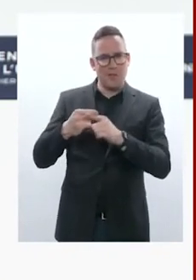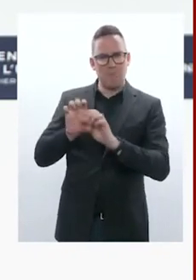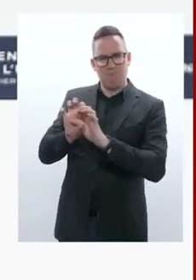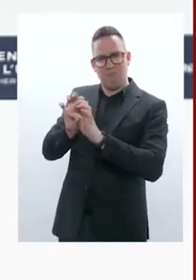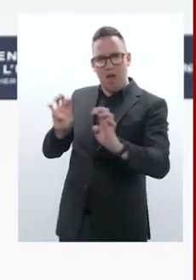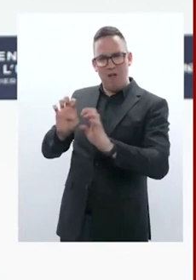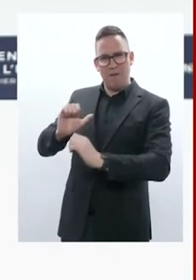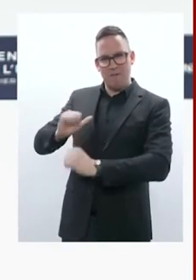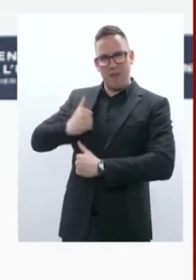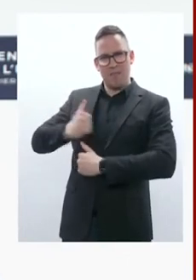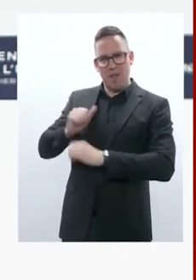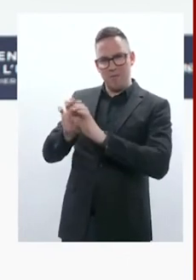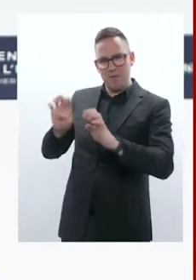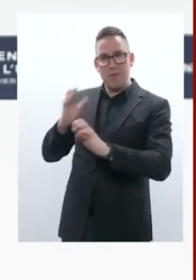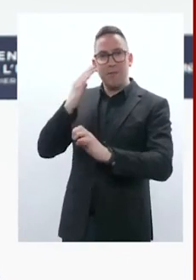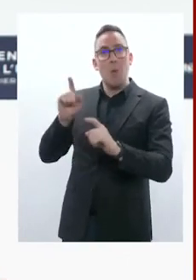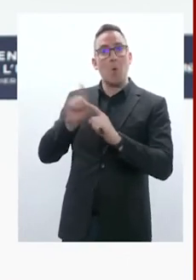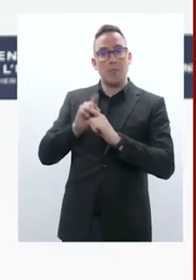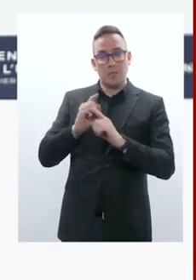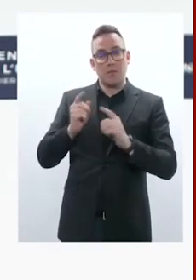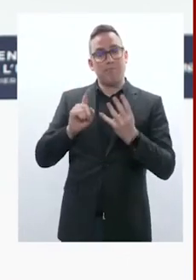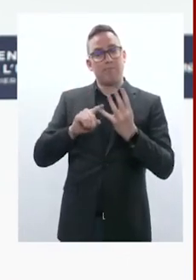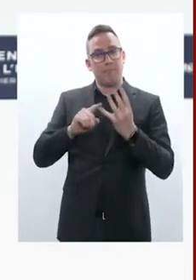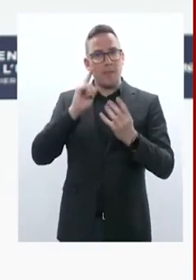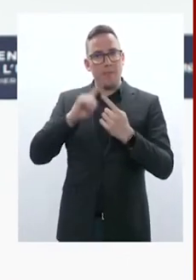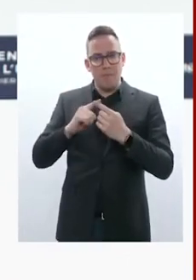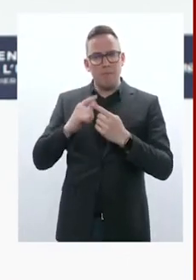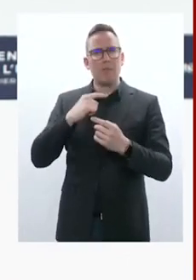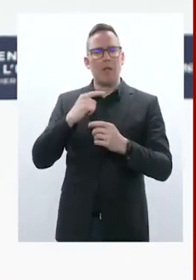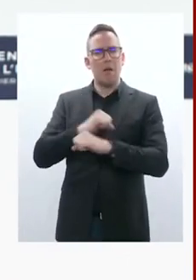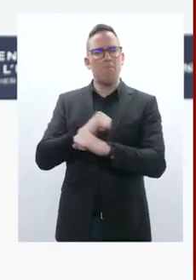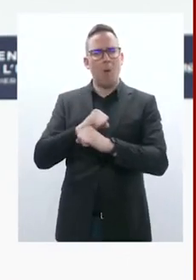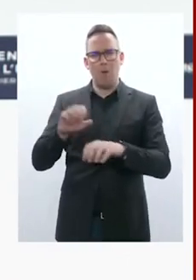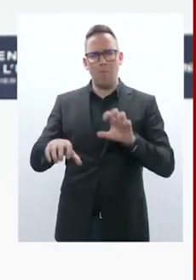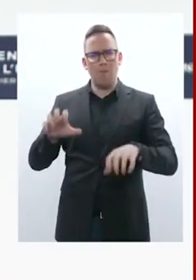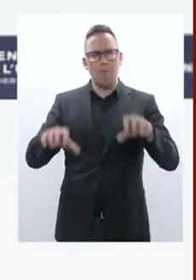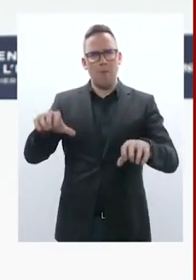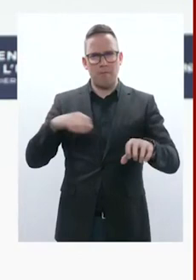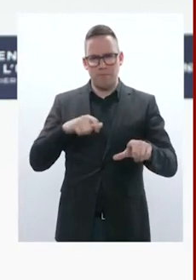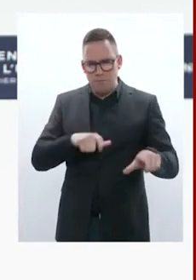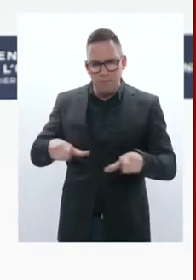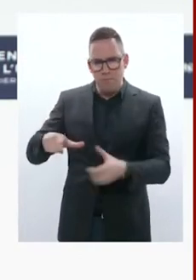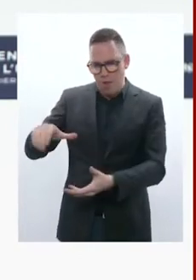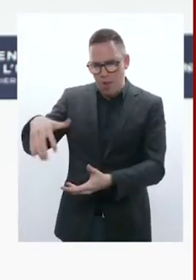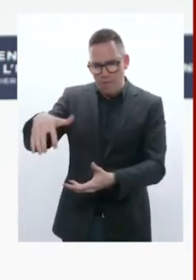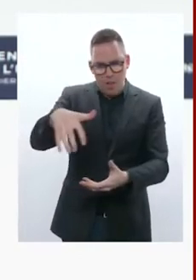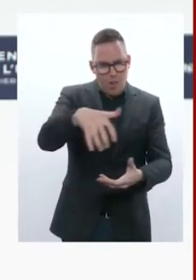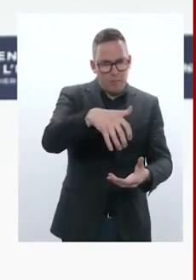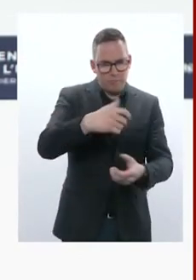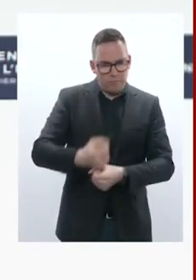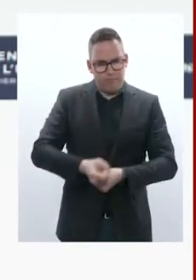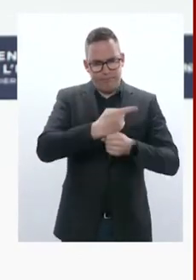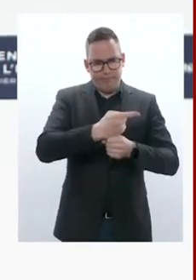déminage. Sur ces cinq axes, un consensus s'est détaché pour agir